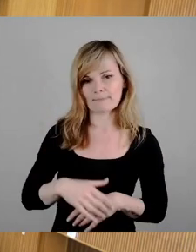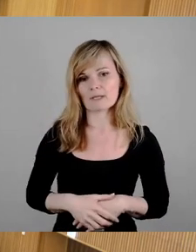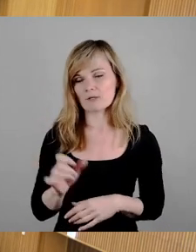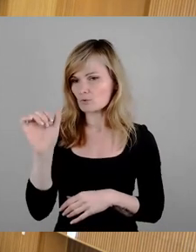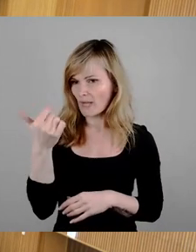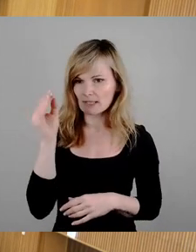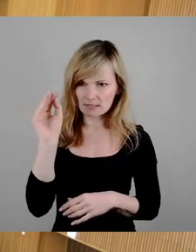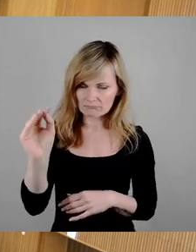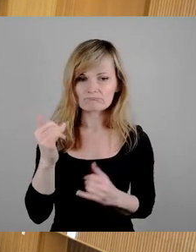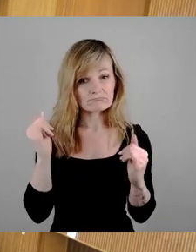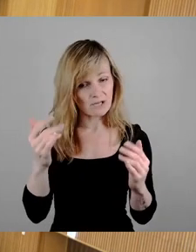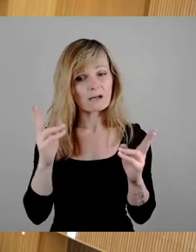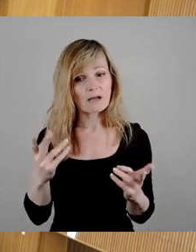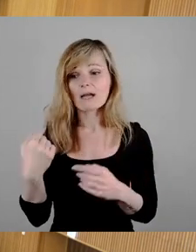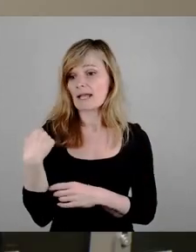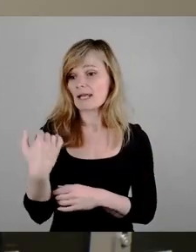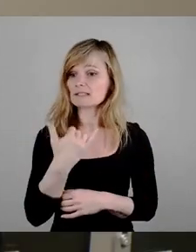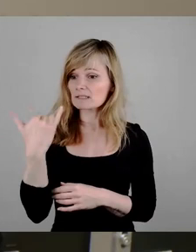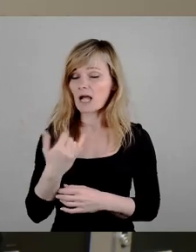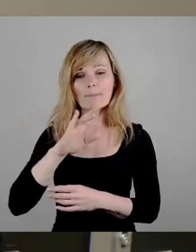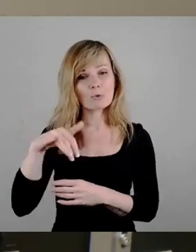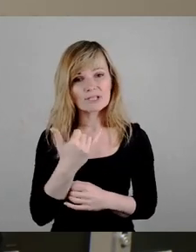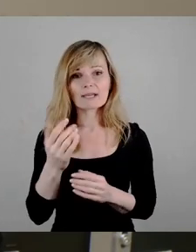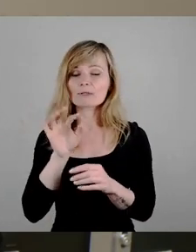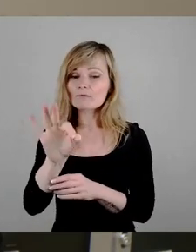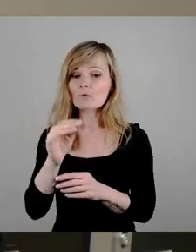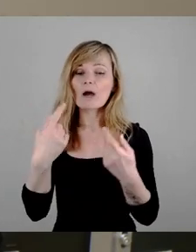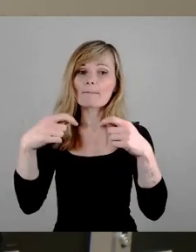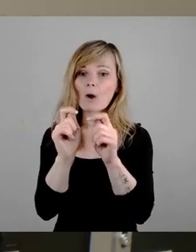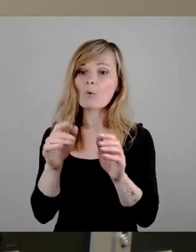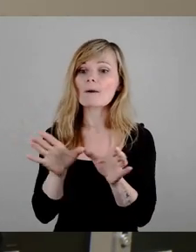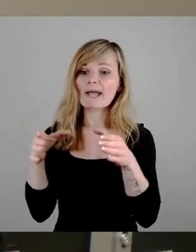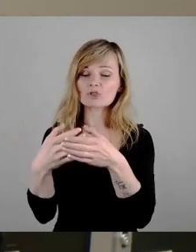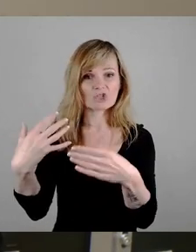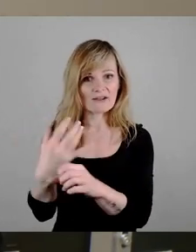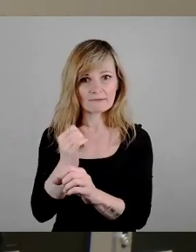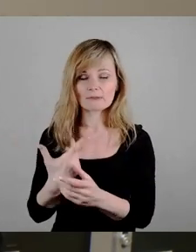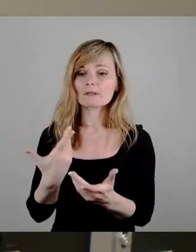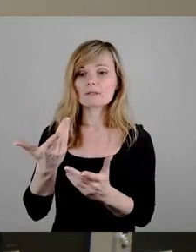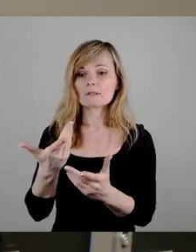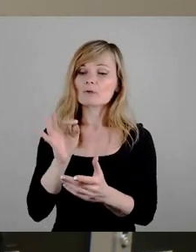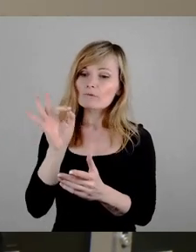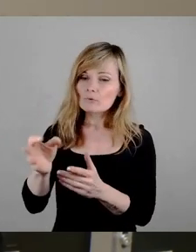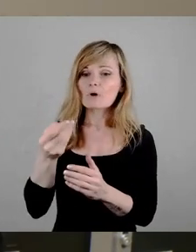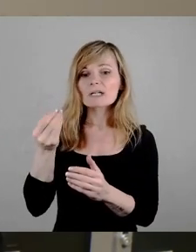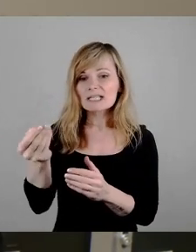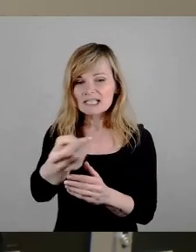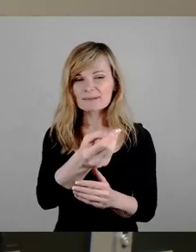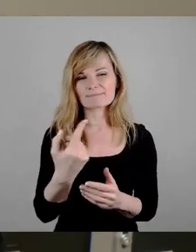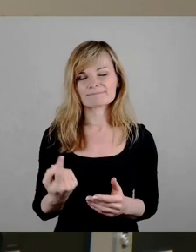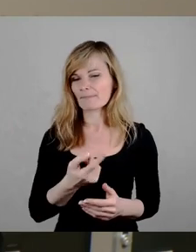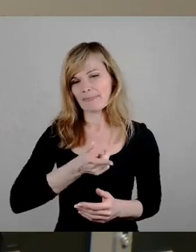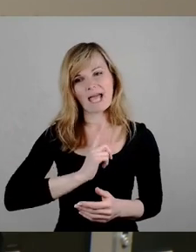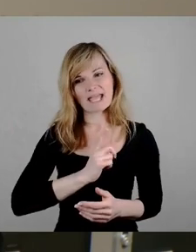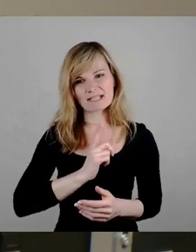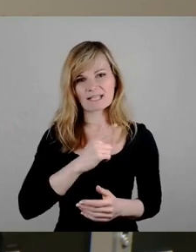den letzten Jahren an Projekten für Baugemeinschaften von der Stadt ausgegeben wurde oder ausgeschrieben wurde, entspricht nicht dem, was eigentlich die